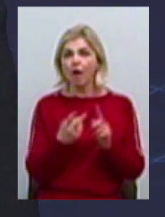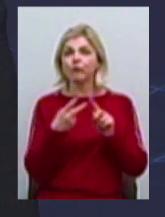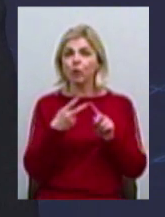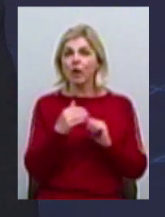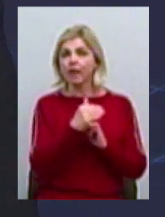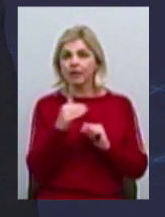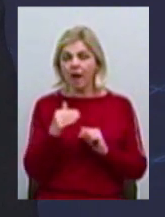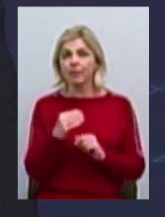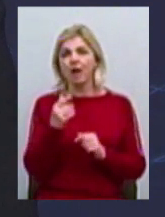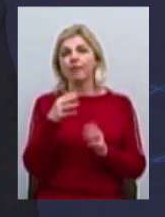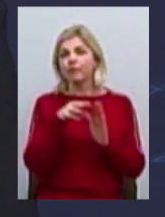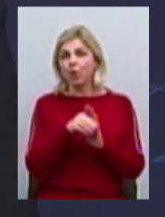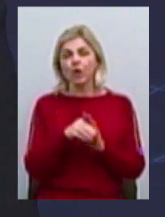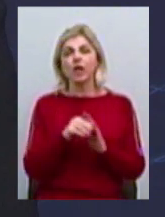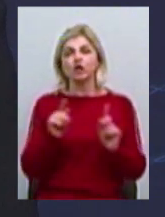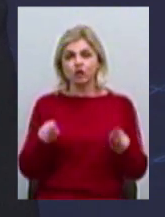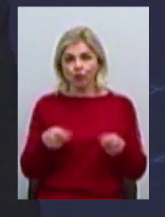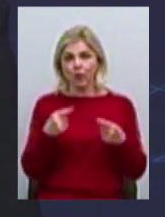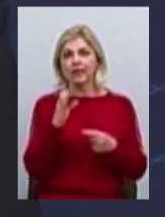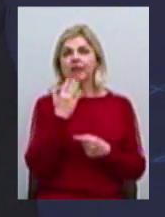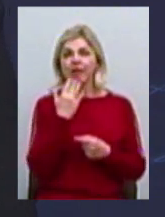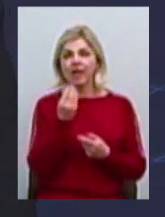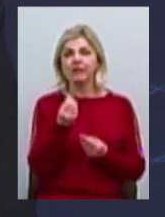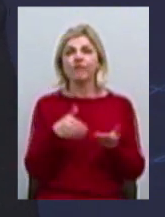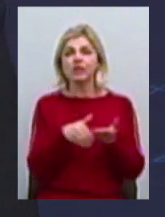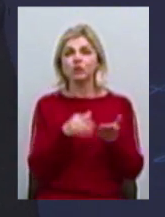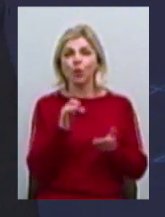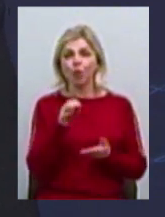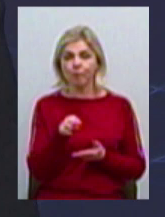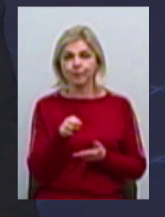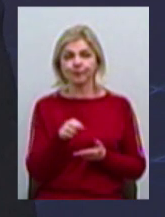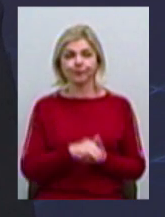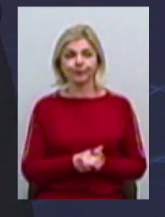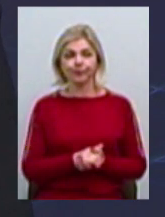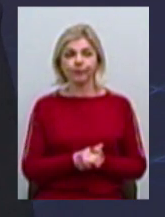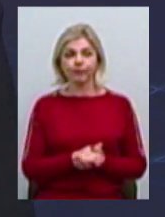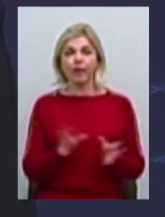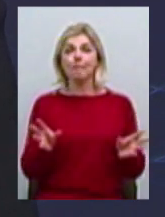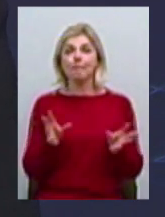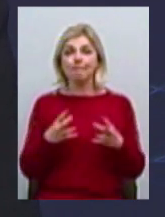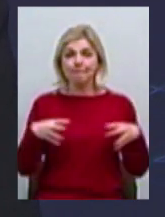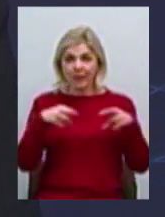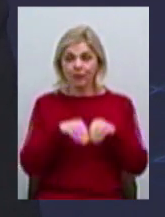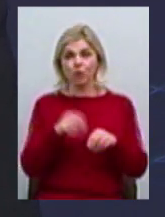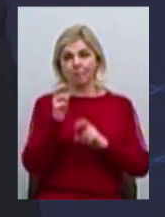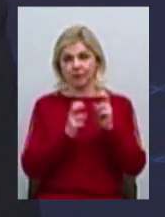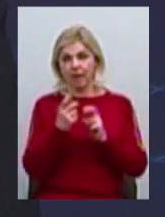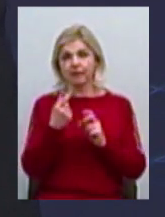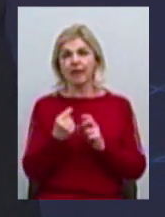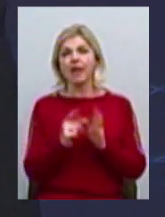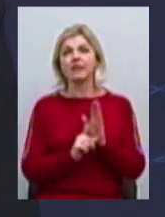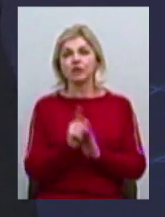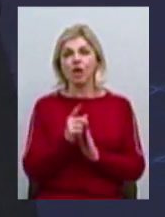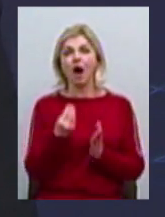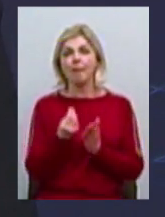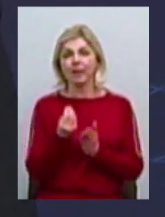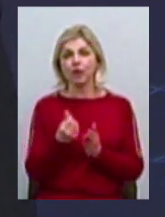створення з іноземним інвестором або з національним інвестором спільного підприємства, де статутний капітал надається до